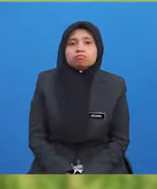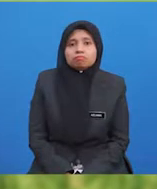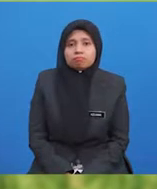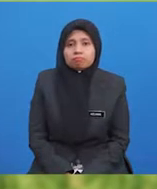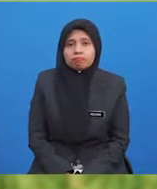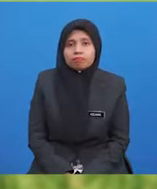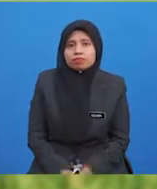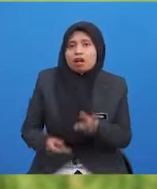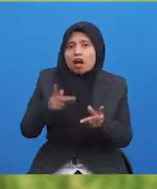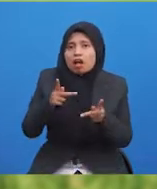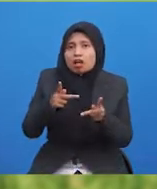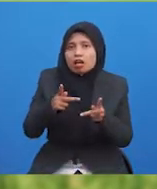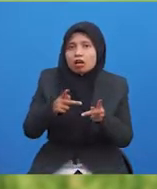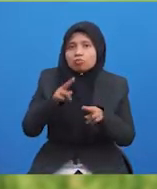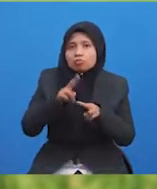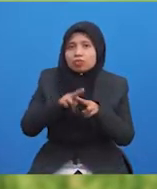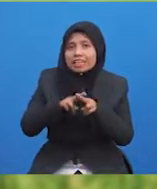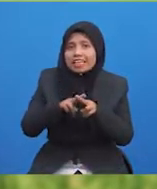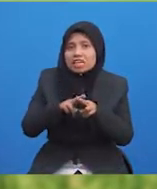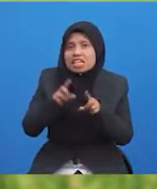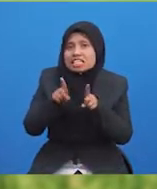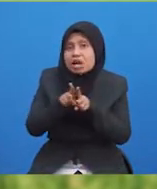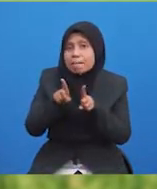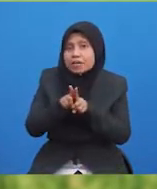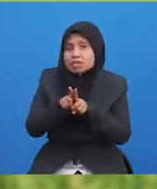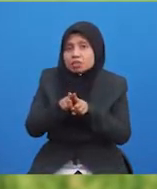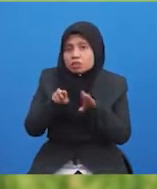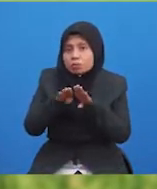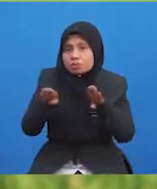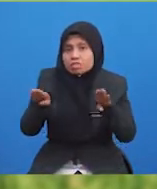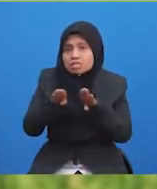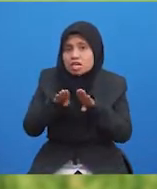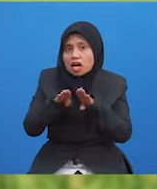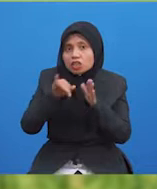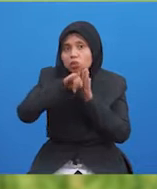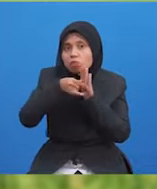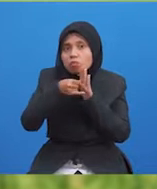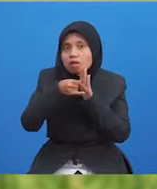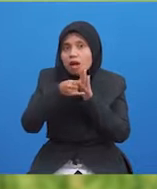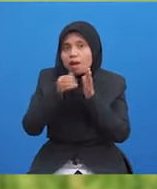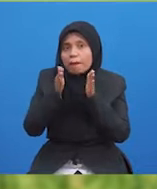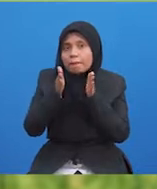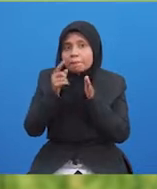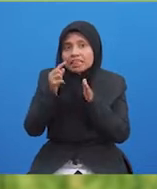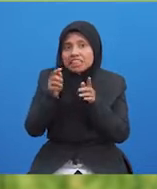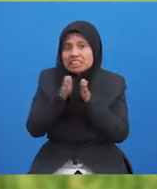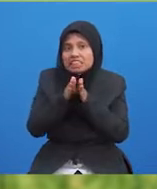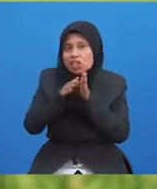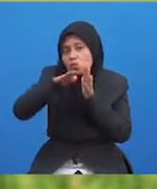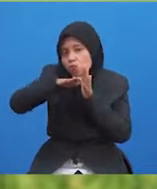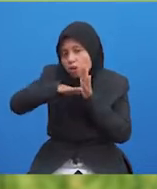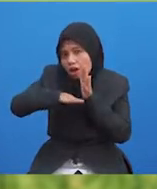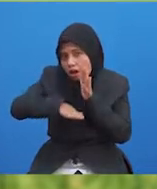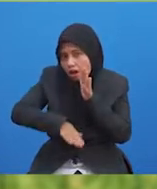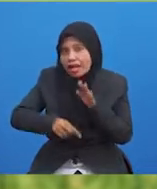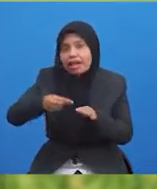Jika kedudukan adalah seri ataupun perbezaan jumlah mata kecil, kurang perlakuan yang agresif dilakukan